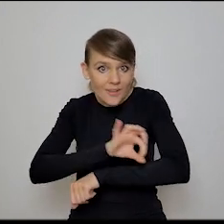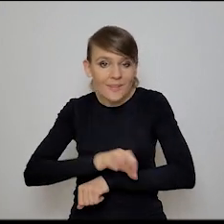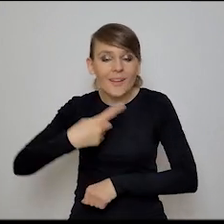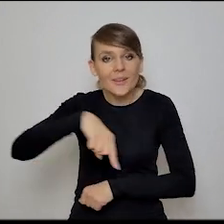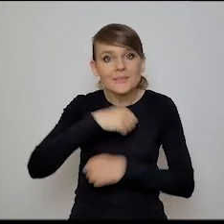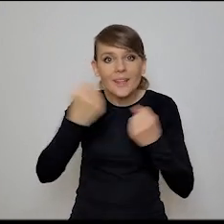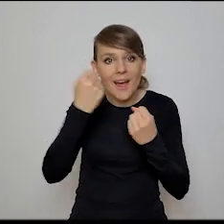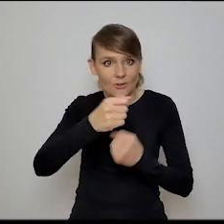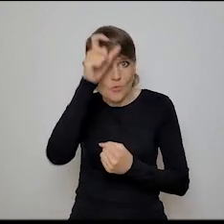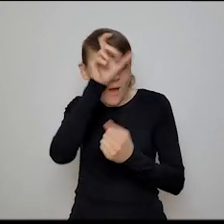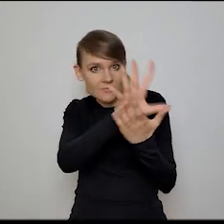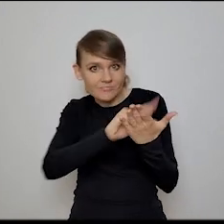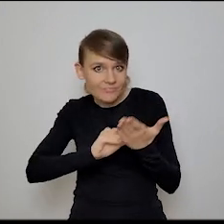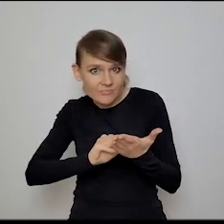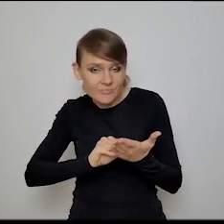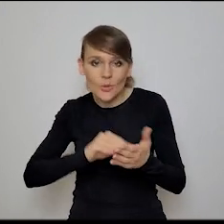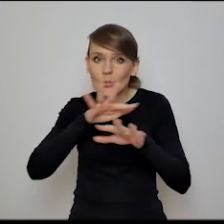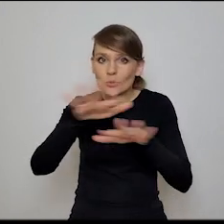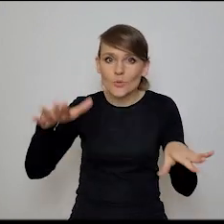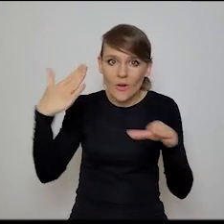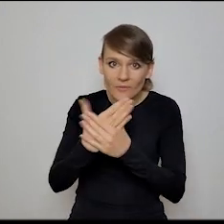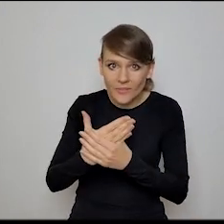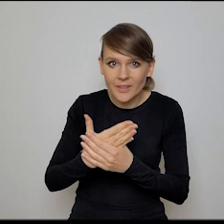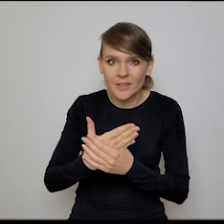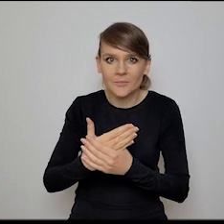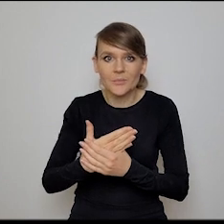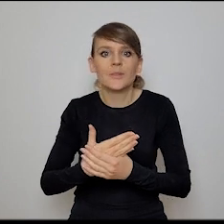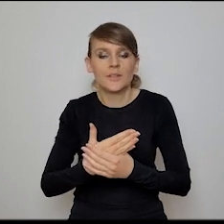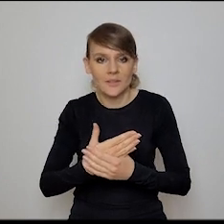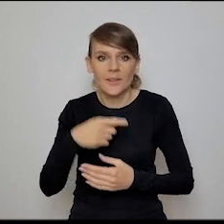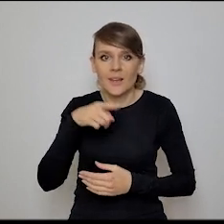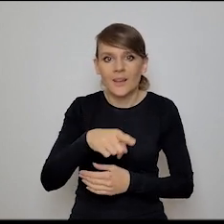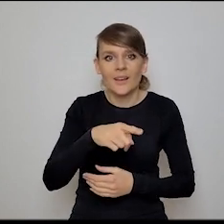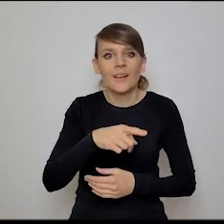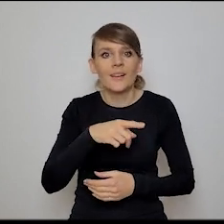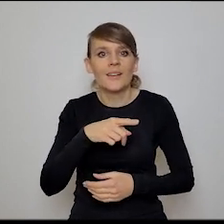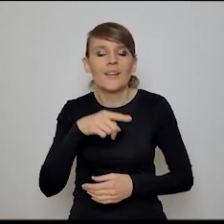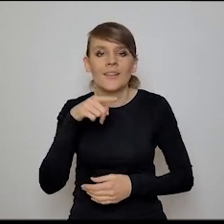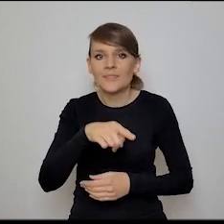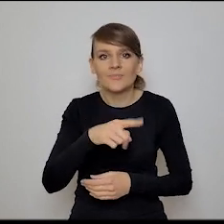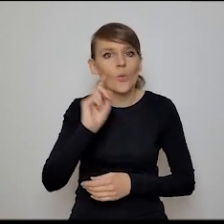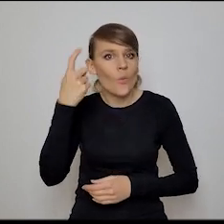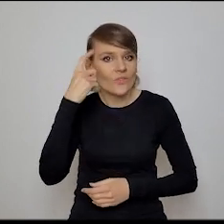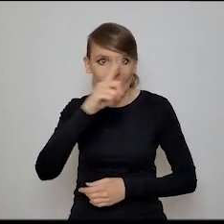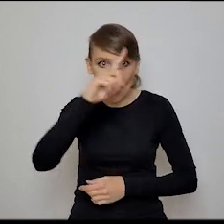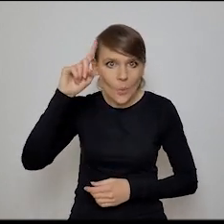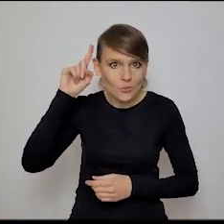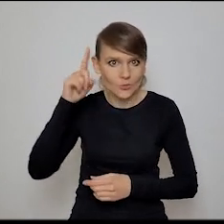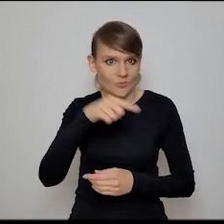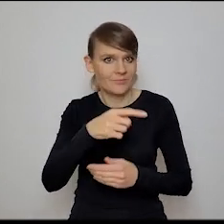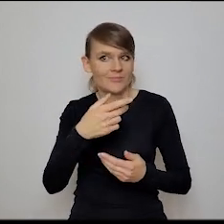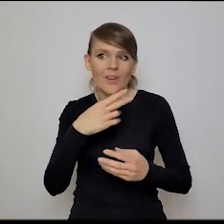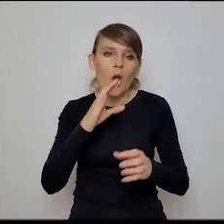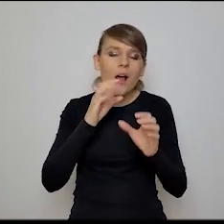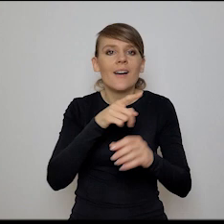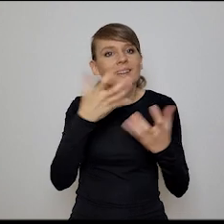naśladowania człowieka, czy też dużo firmy chce robić. Z ludźmi ma się, do magii też, ale przede wszystkim, że z ludźmi się to ma komunikować, niech to